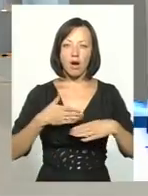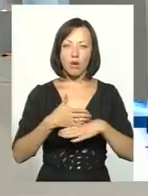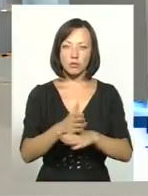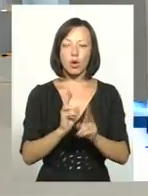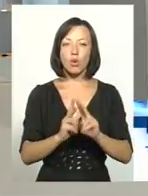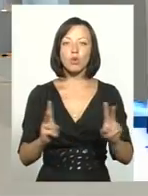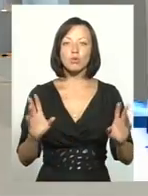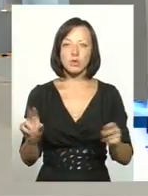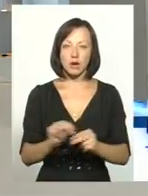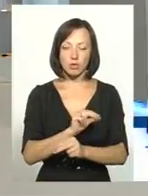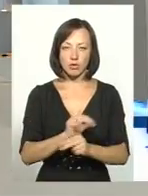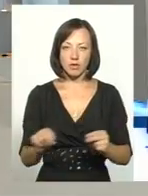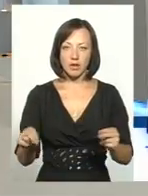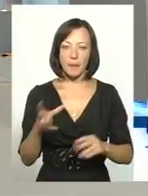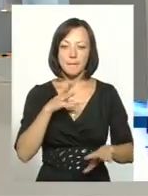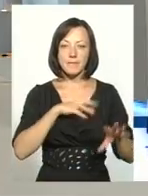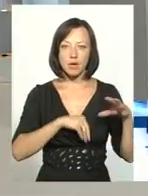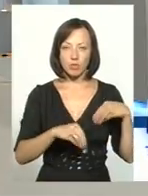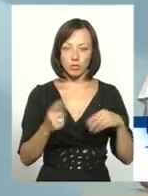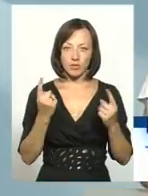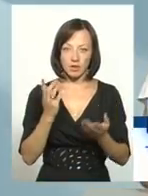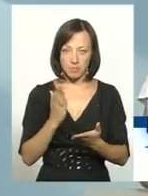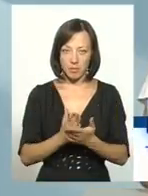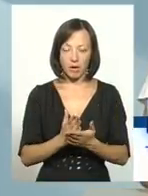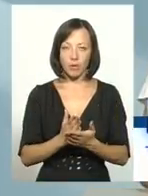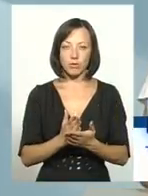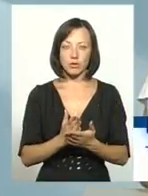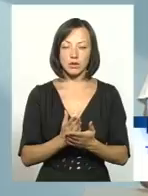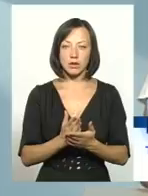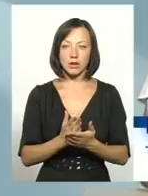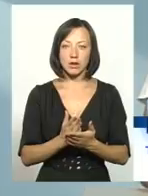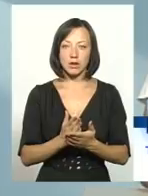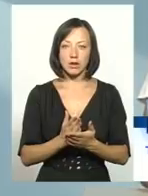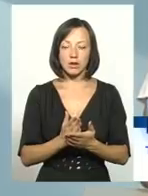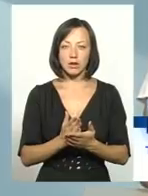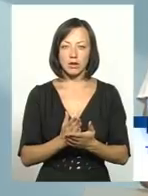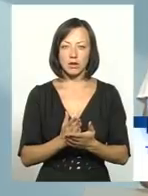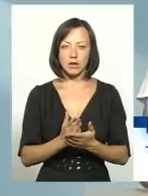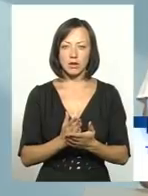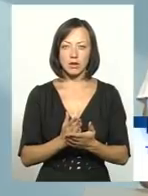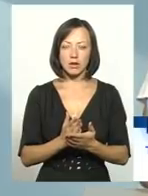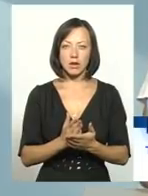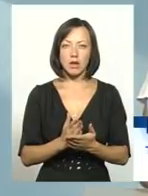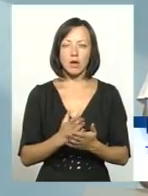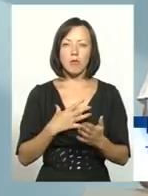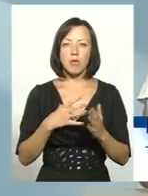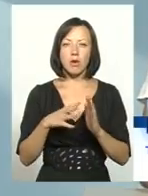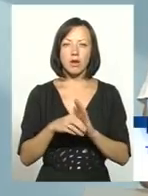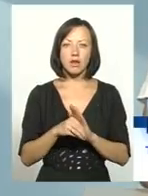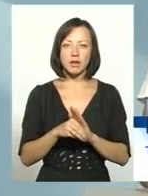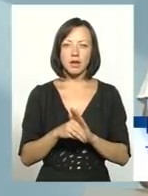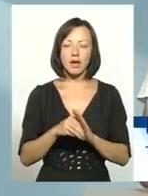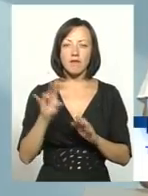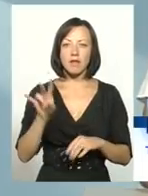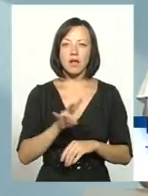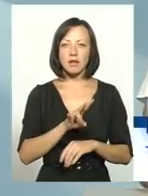ремонтувати? Вони ж прибуток якийсь великий мають. Покійний владико в села Марківці, Владимир, цю дорогу